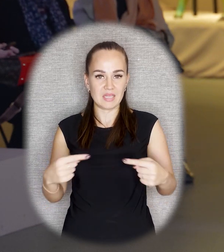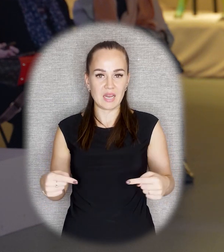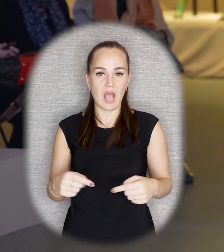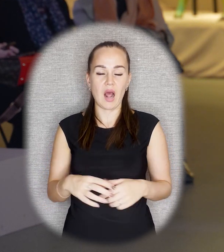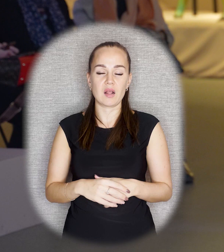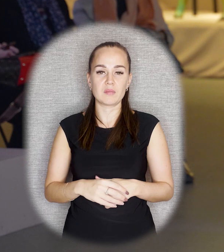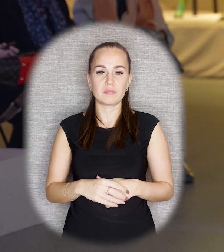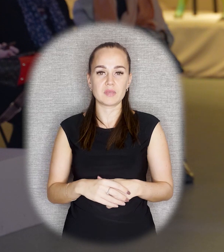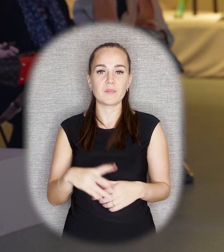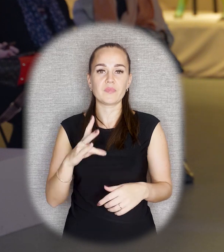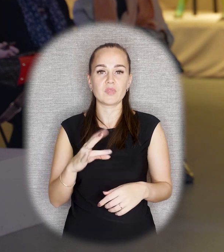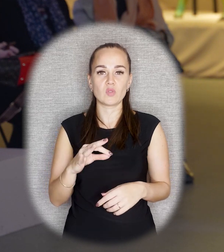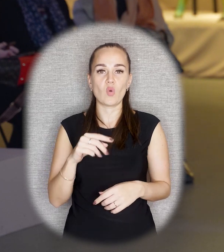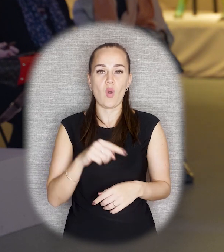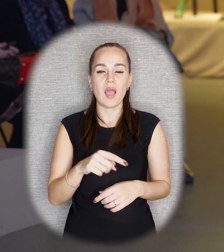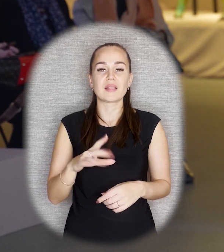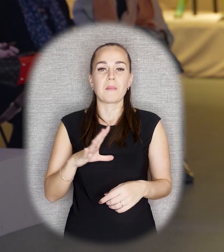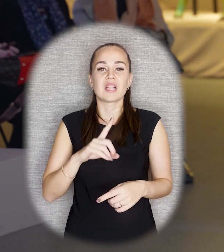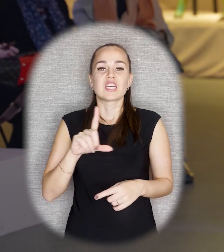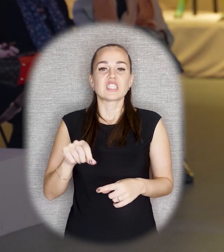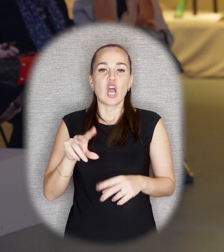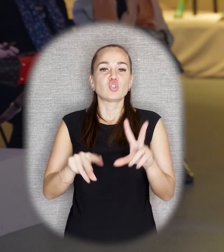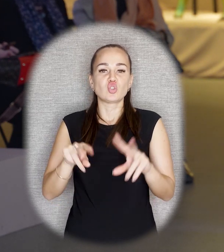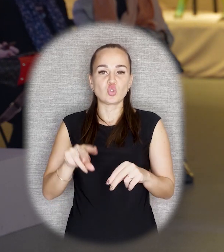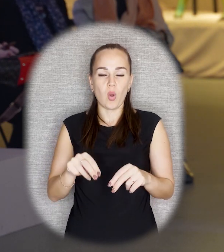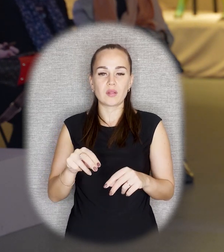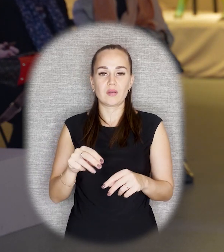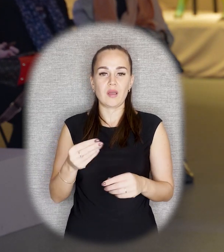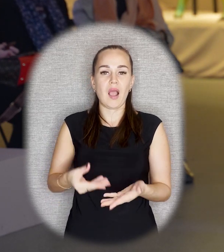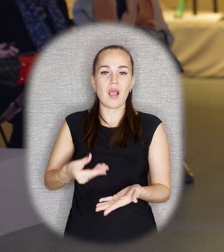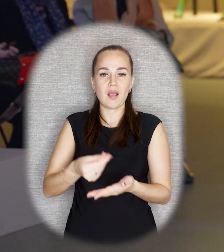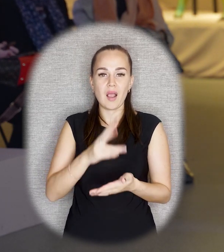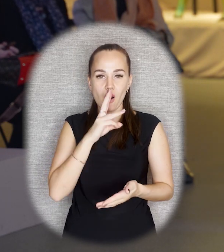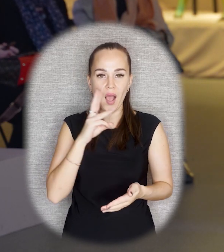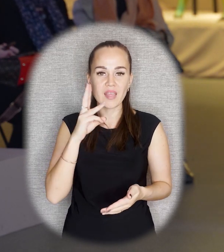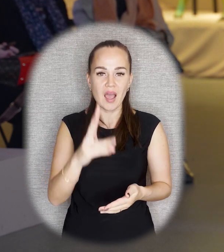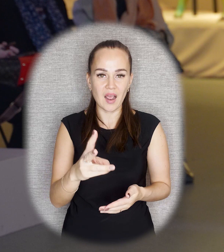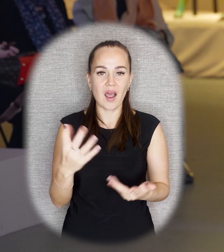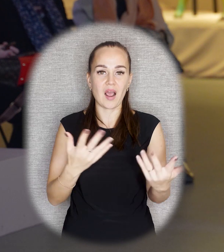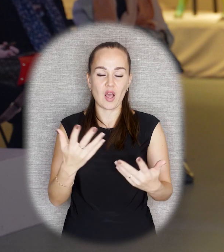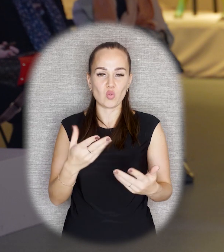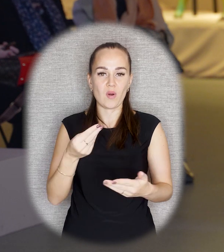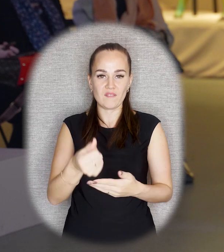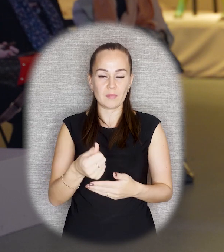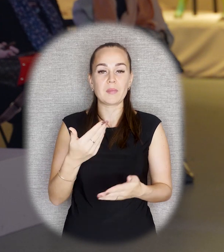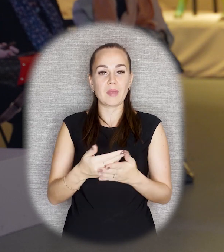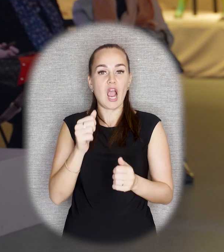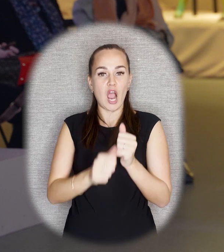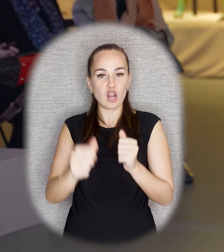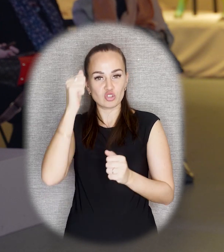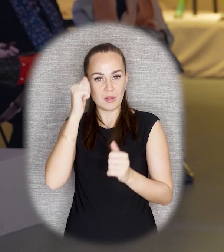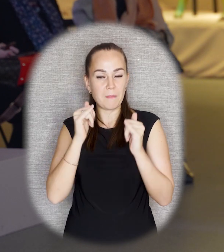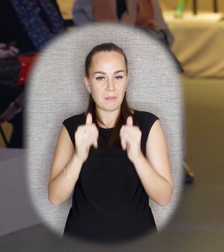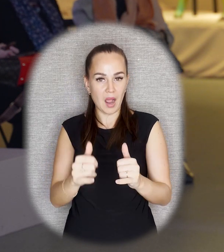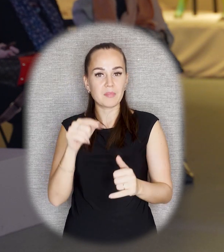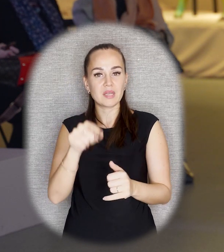частично это было в счет того гонорара, скажем так, который выплачивался. То есть на каждый памятник предполагалась определенная сумма,